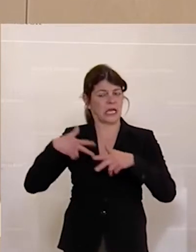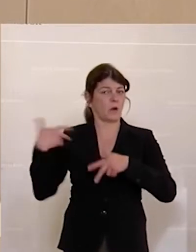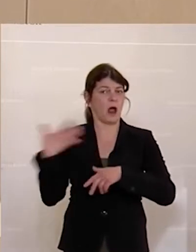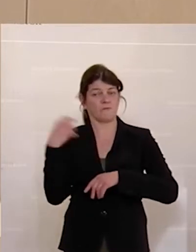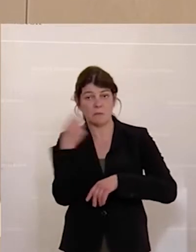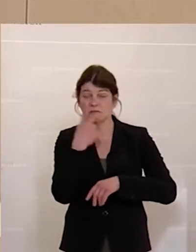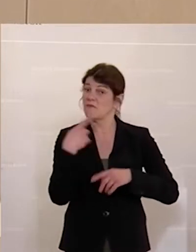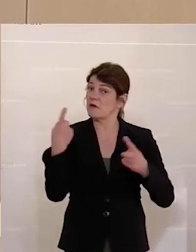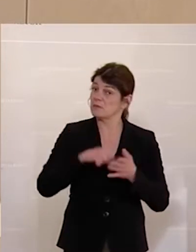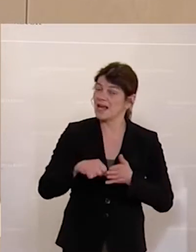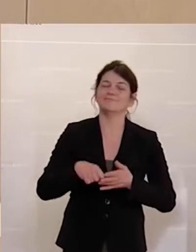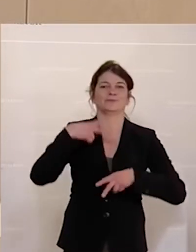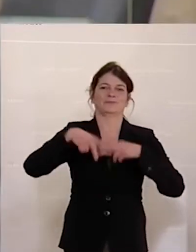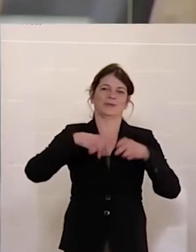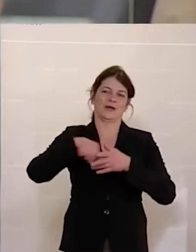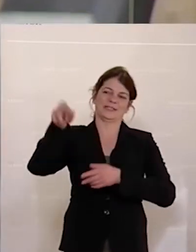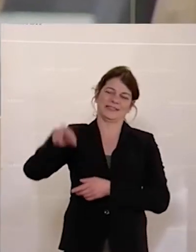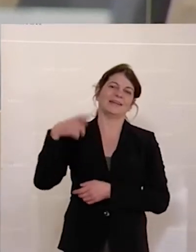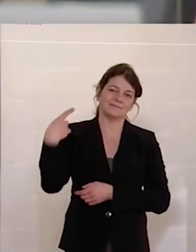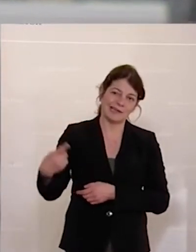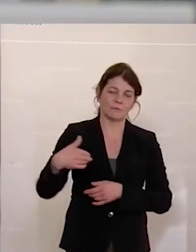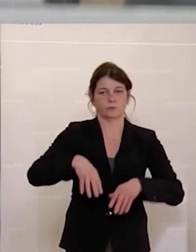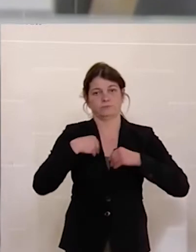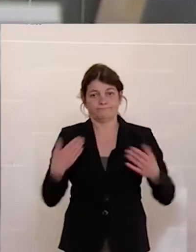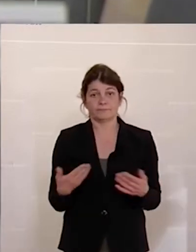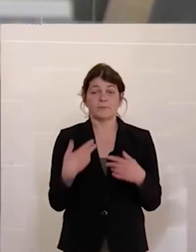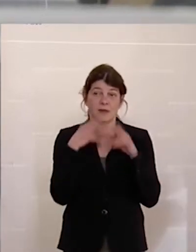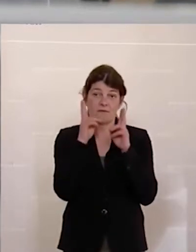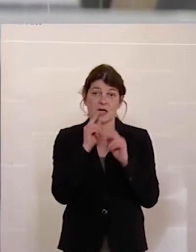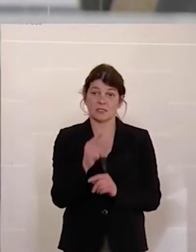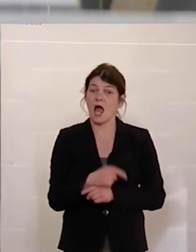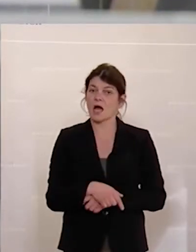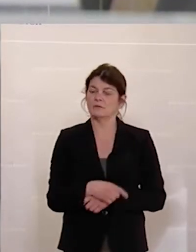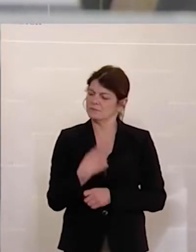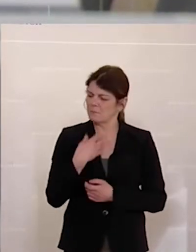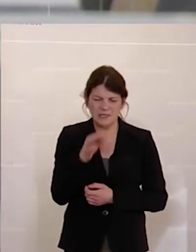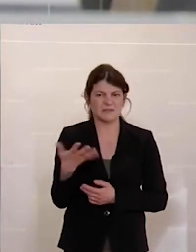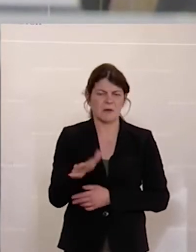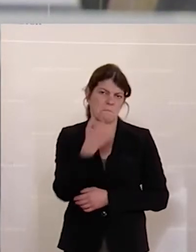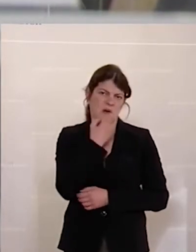Weil der wartet es aus. Und ich muss Ihnen wirklich sagen, ich würde Sie gerne in den Privatkonkurs schicken.